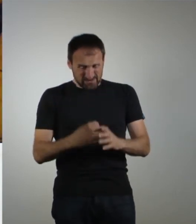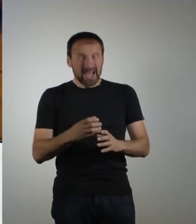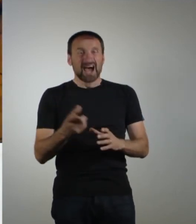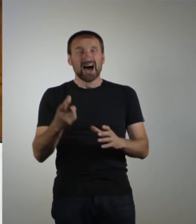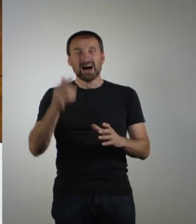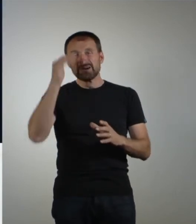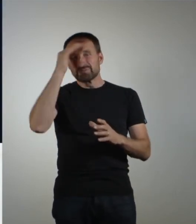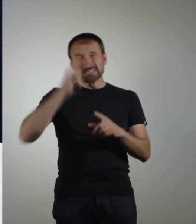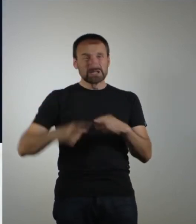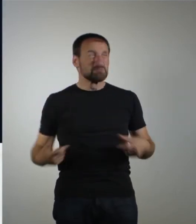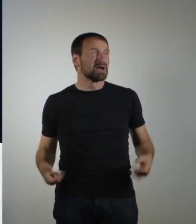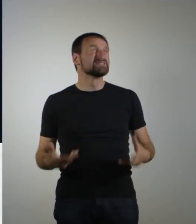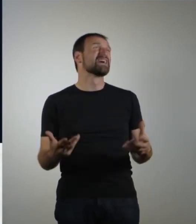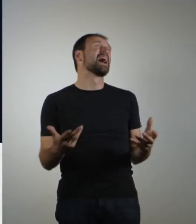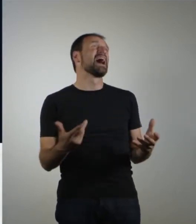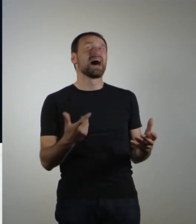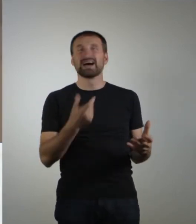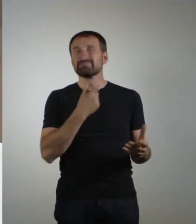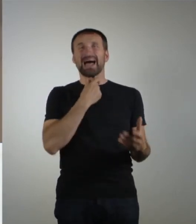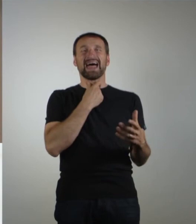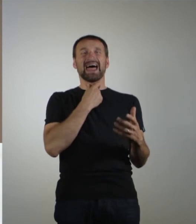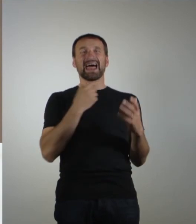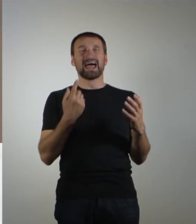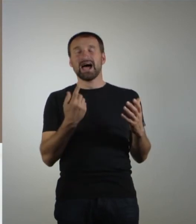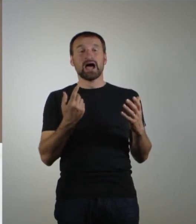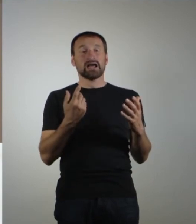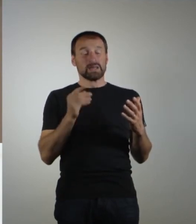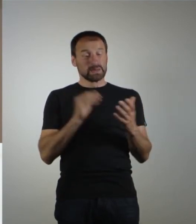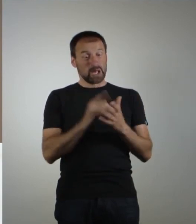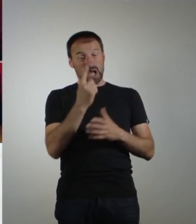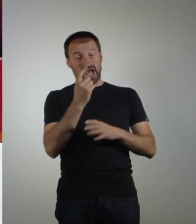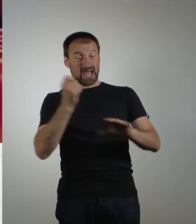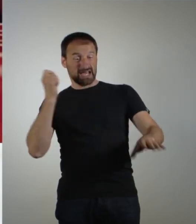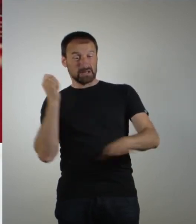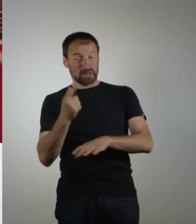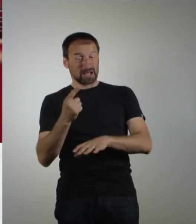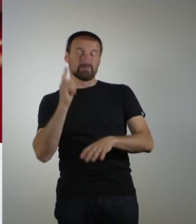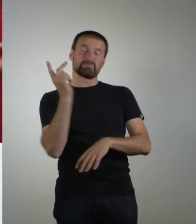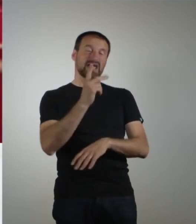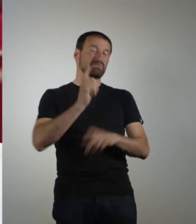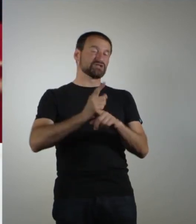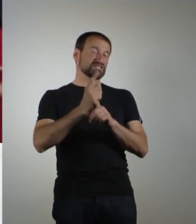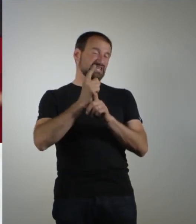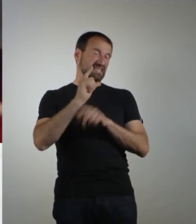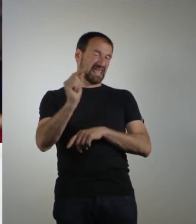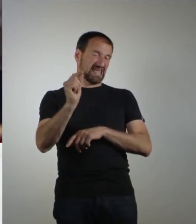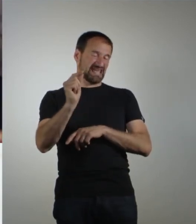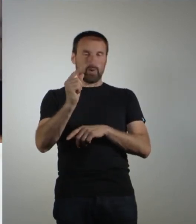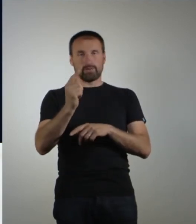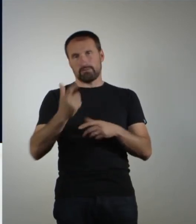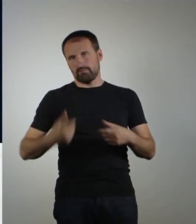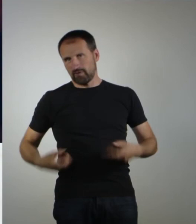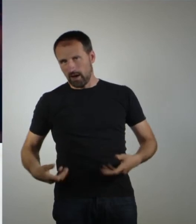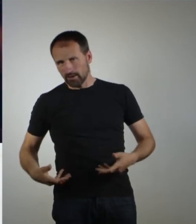Nur noch ein Becher. Ein guter Wurf der Gegner. Und sie können bereits nach dem ersten Spiel gehen. Oder fahren. Also kurzum, es käme einem